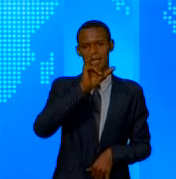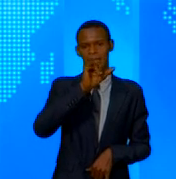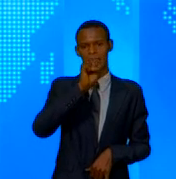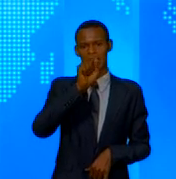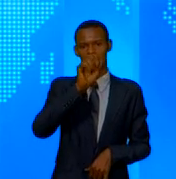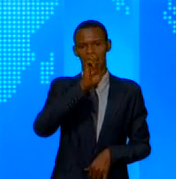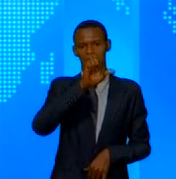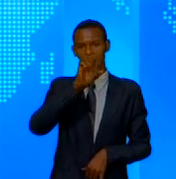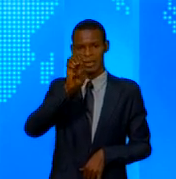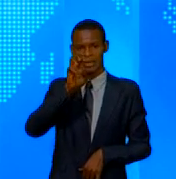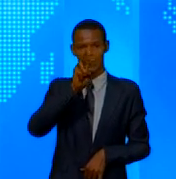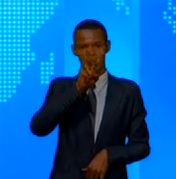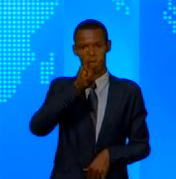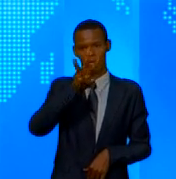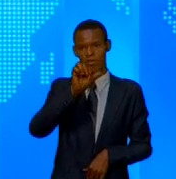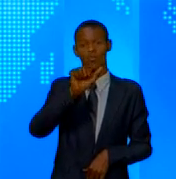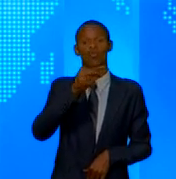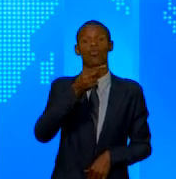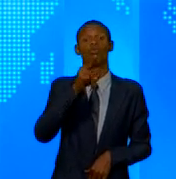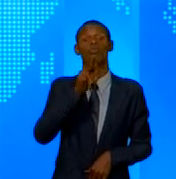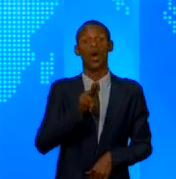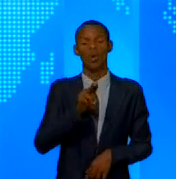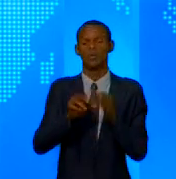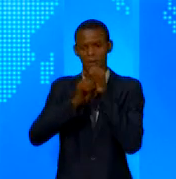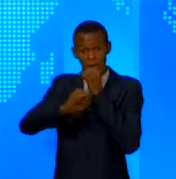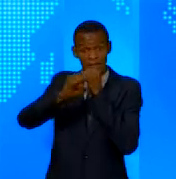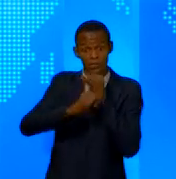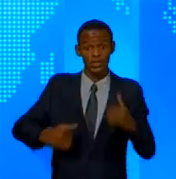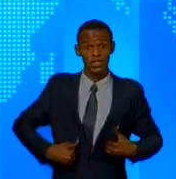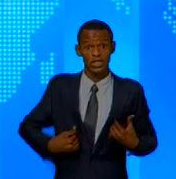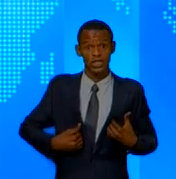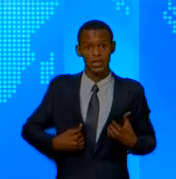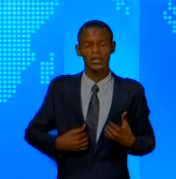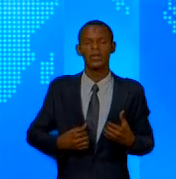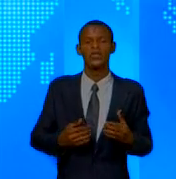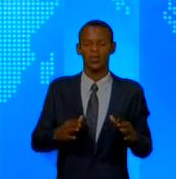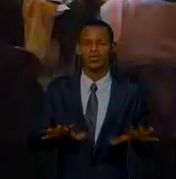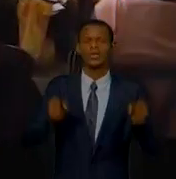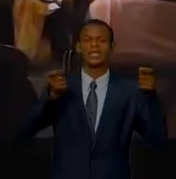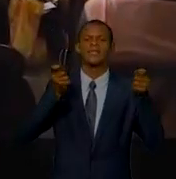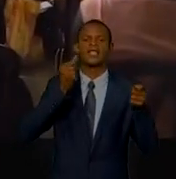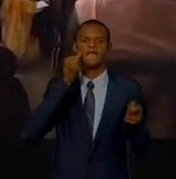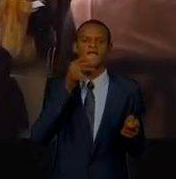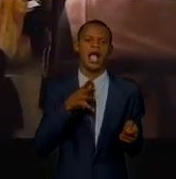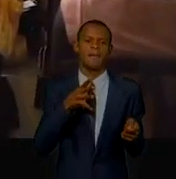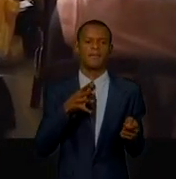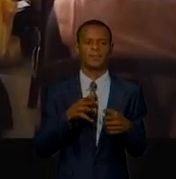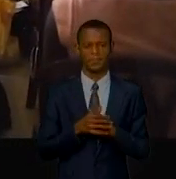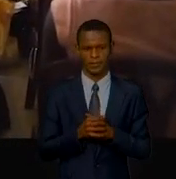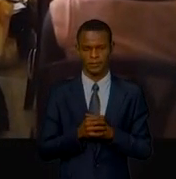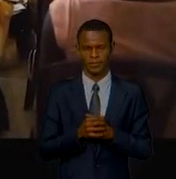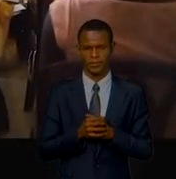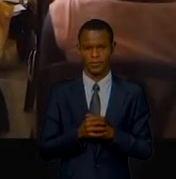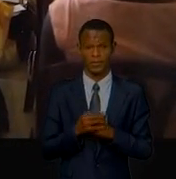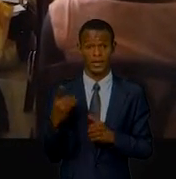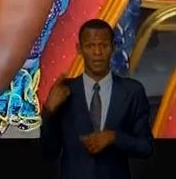sur le leadership féminin, le genre et la lutte contre les antivaleurs. Gudile Boala. Partout où elle est